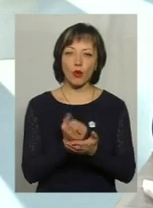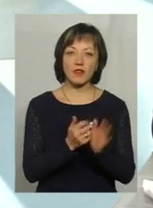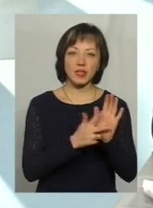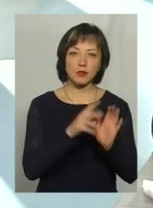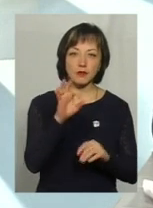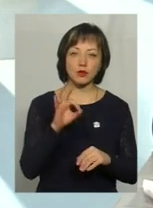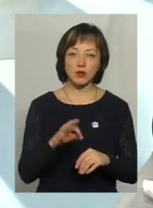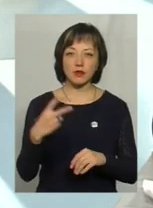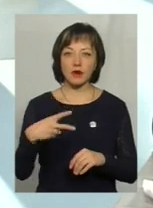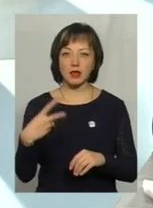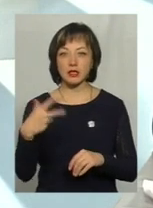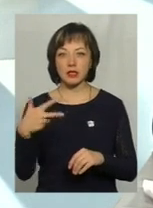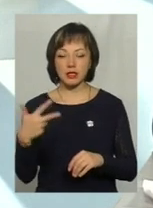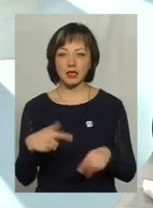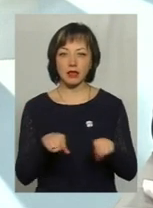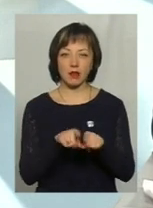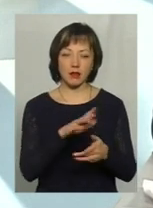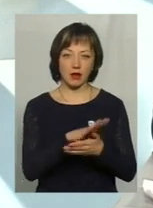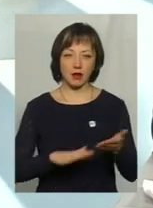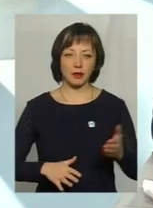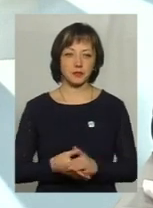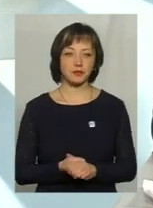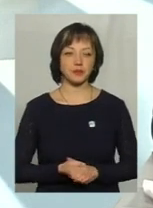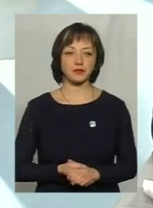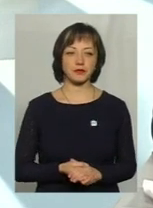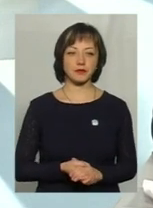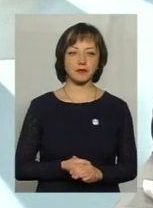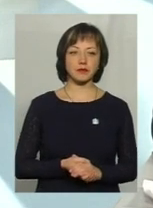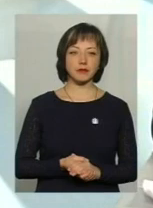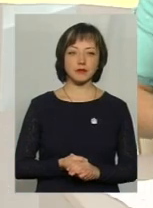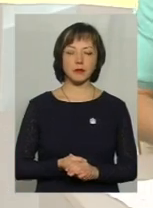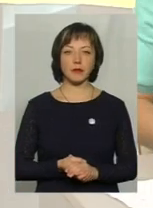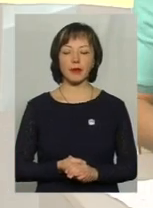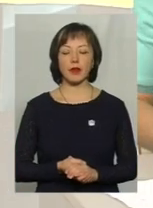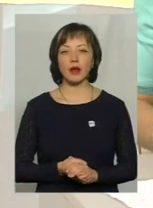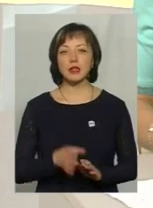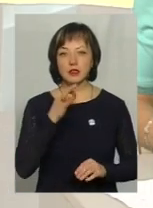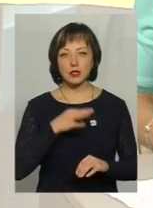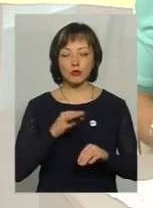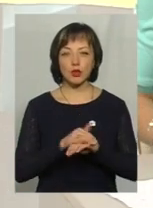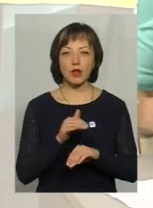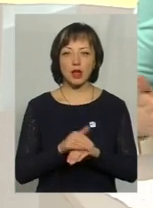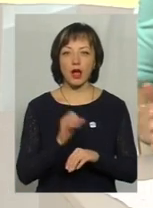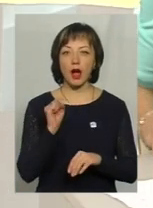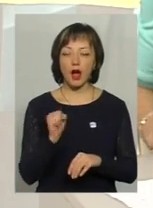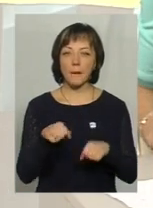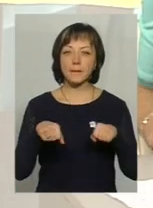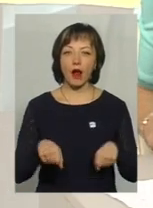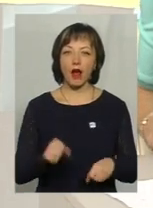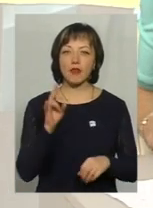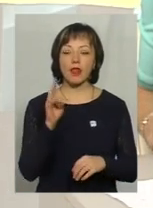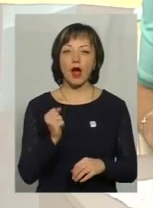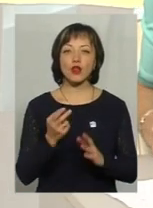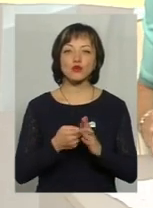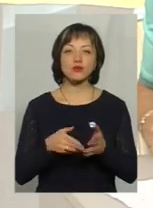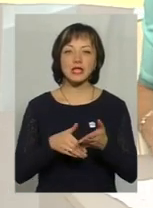8%, 20% і 30% і так далі. Скажіть, будь ласка, право на субсидію на